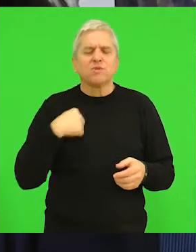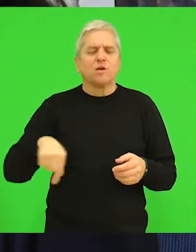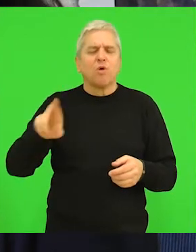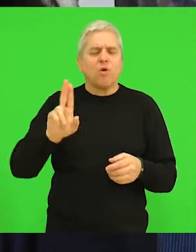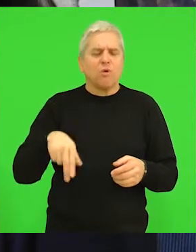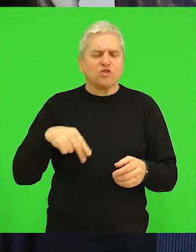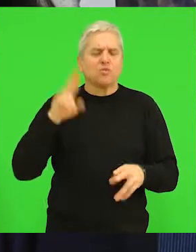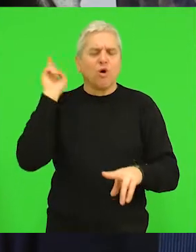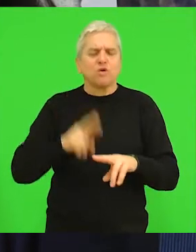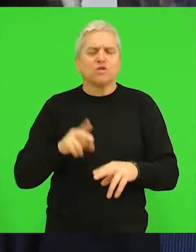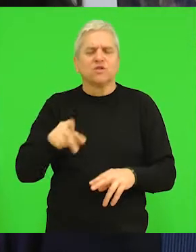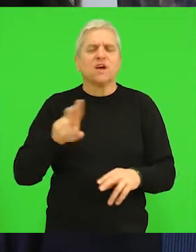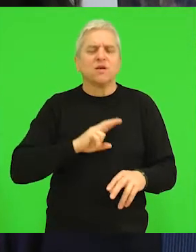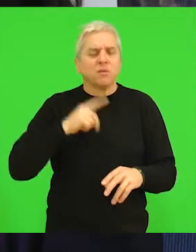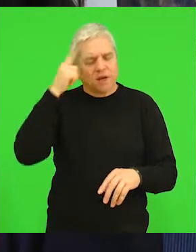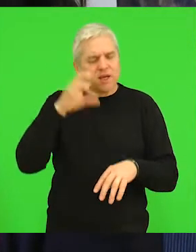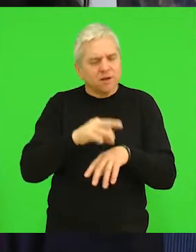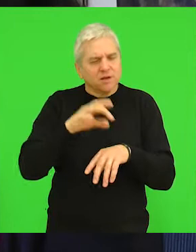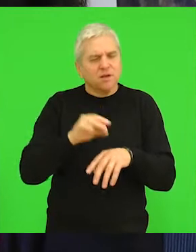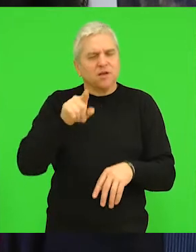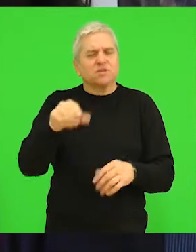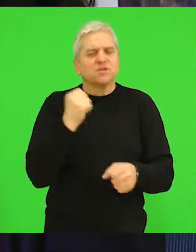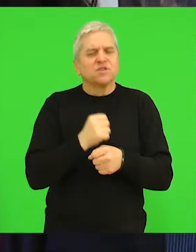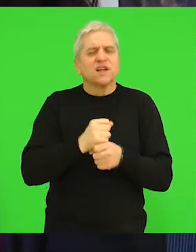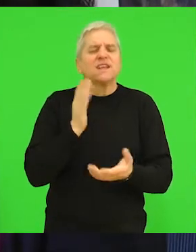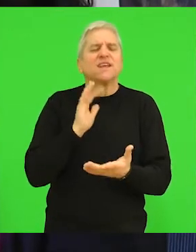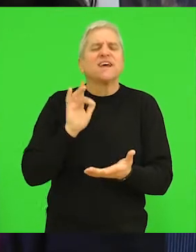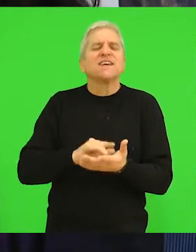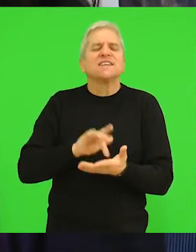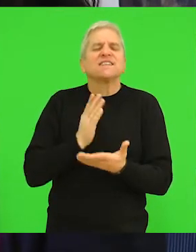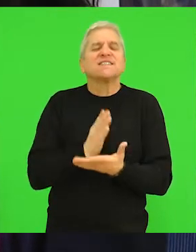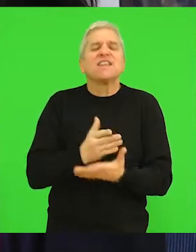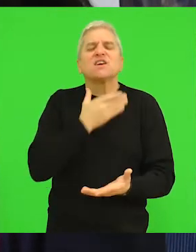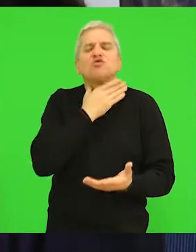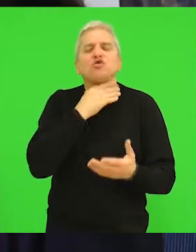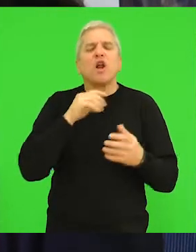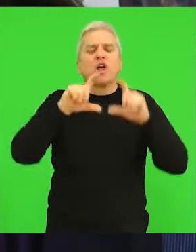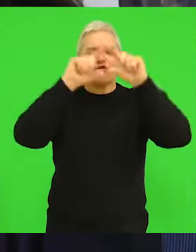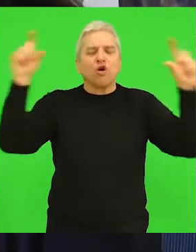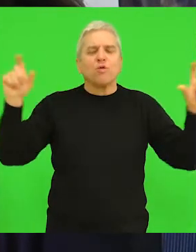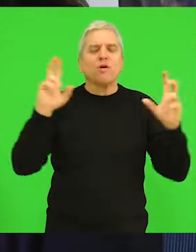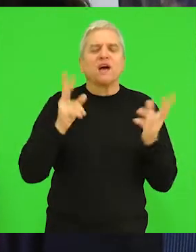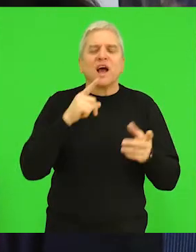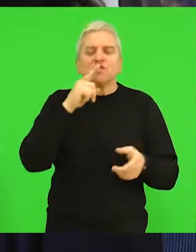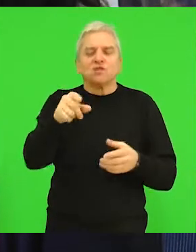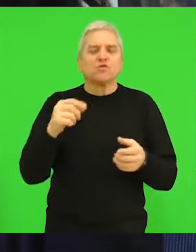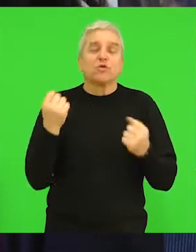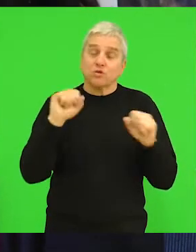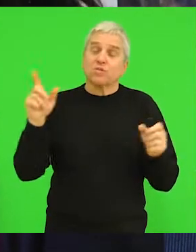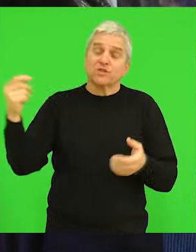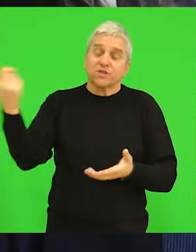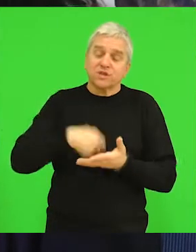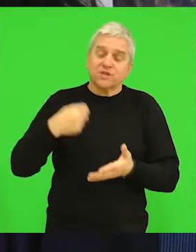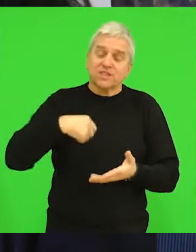odlučivati, ali postoje neke indicije da će se tu otvoriti srednjoškolski dom ukoliko se je tako steknu uslovi, od dobre